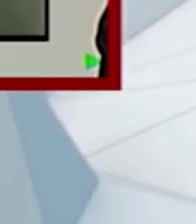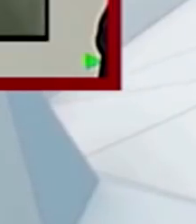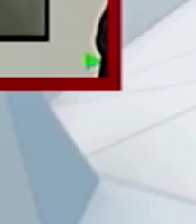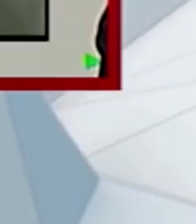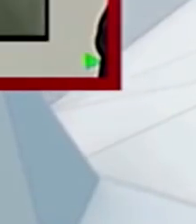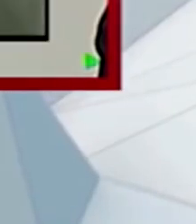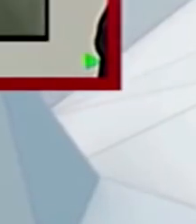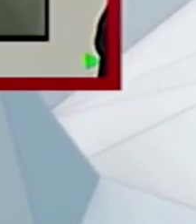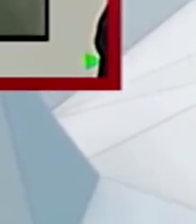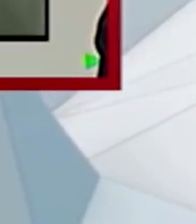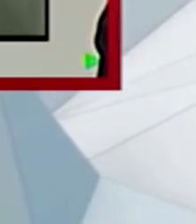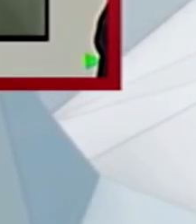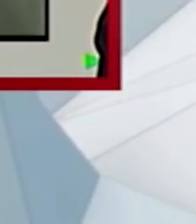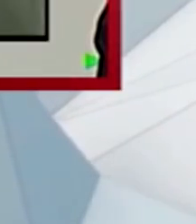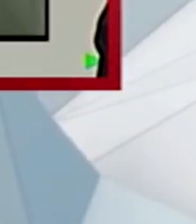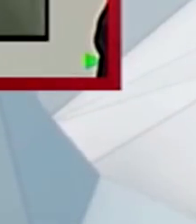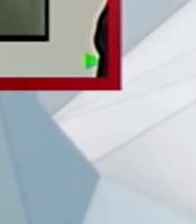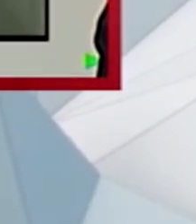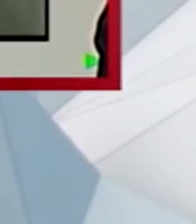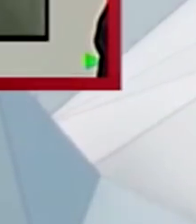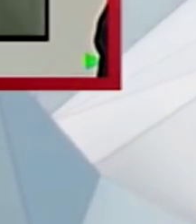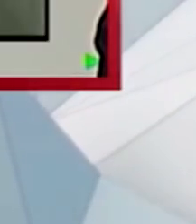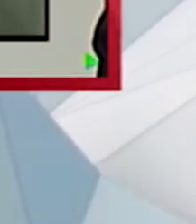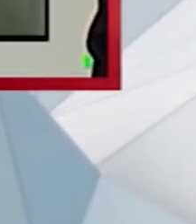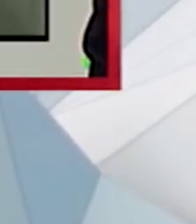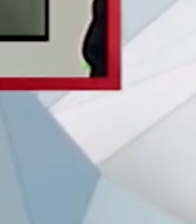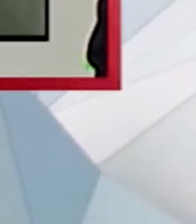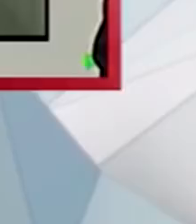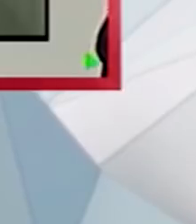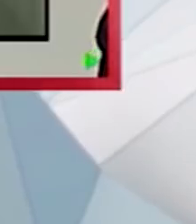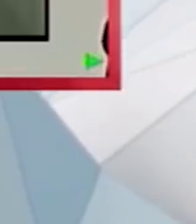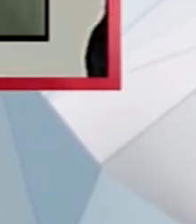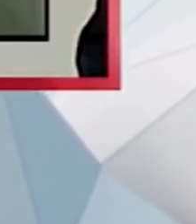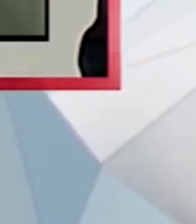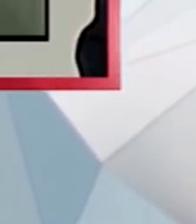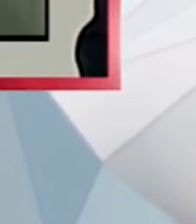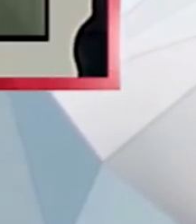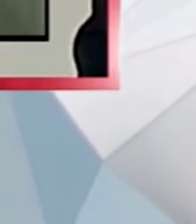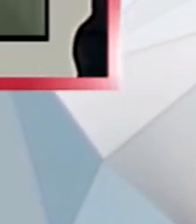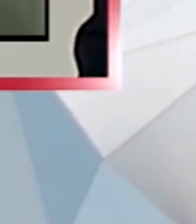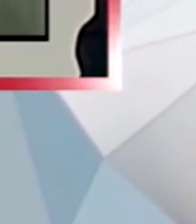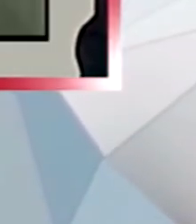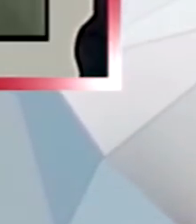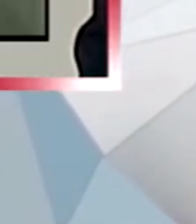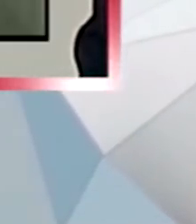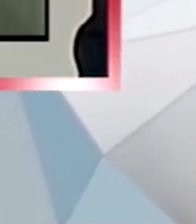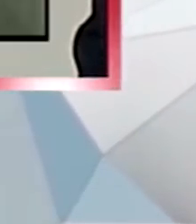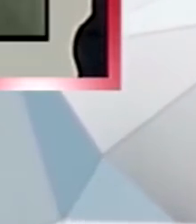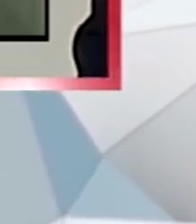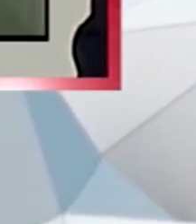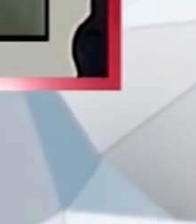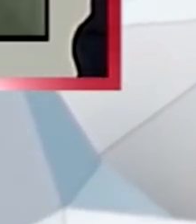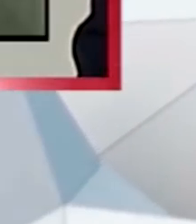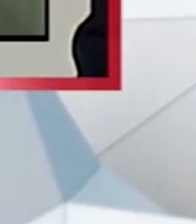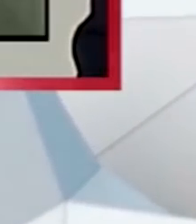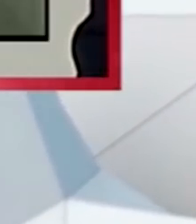да создадеме институцији кои ќе бидат имунизирани, дори од настојувањата, од злоупотребите